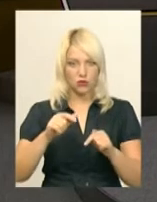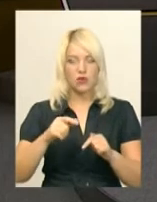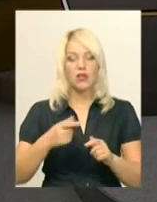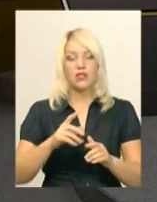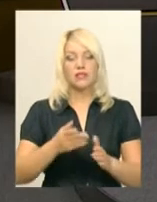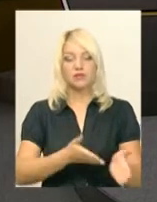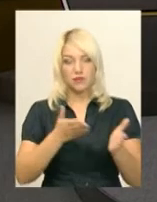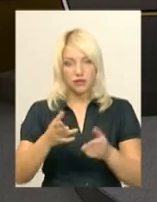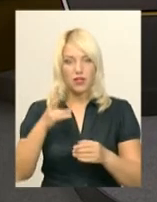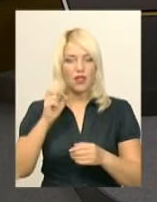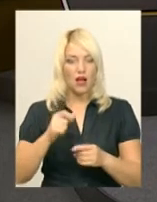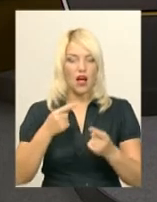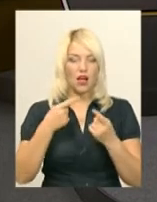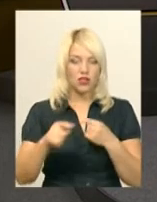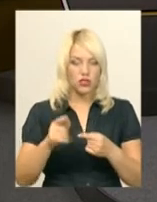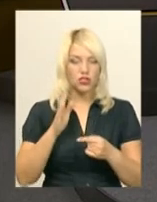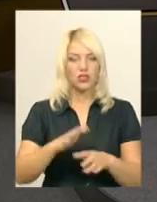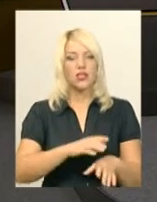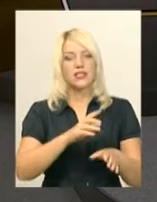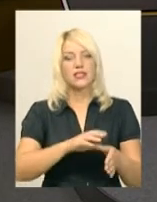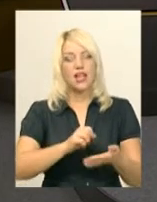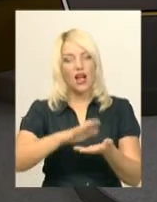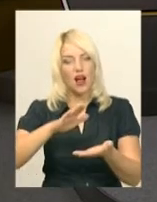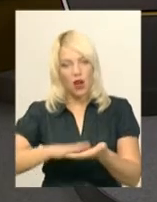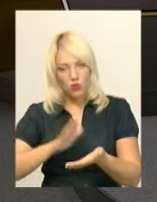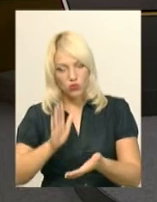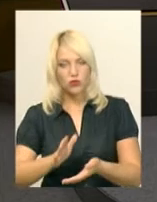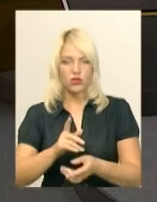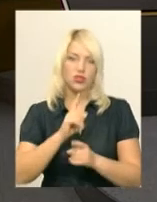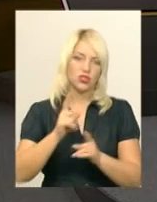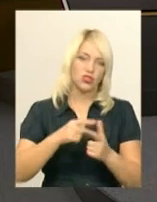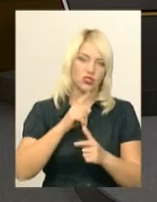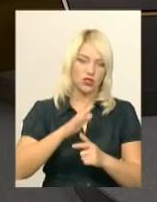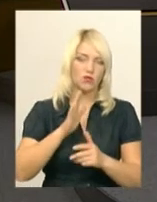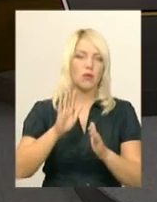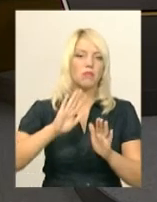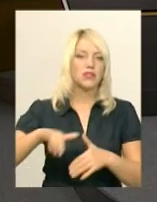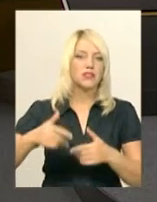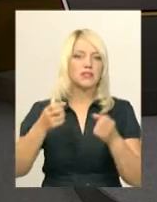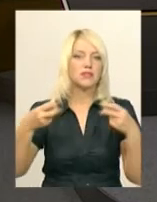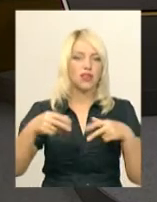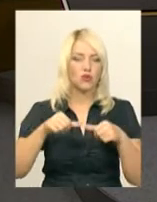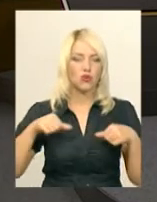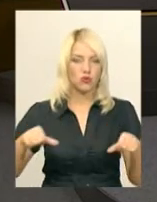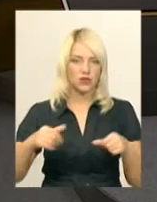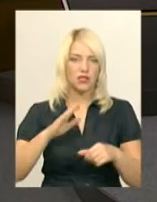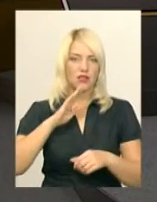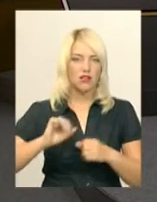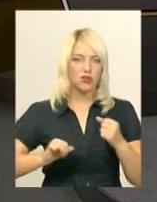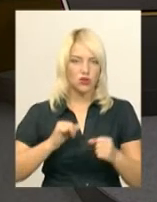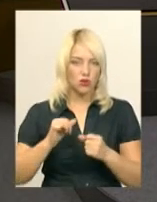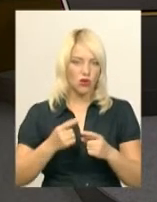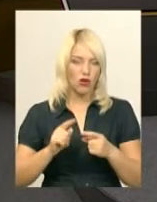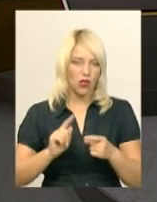після висновку спеціально створеної комісії. Щойно мій колега Михайло Жила повернувся з Орині на Кам'янець Подільського району і в